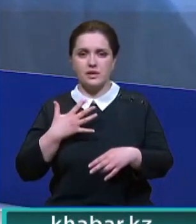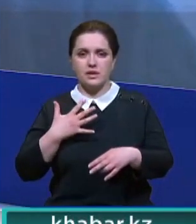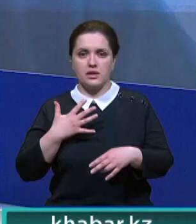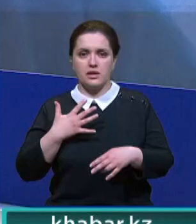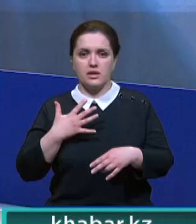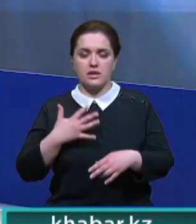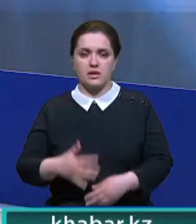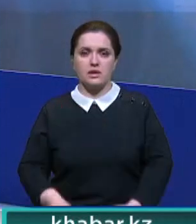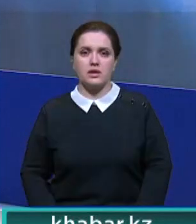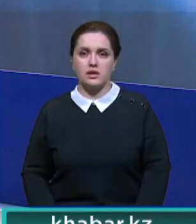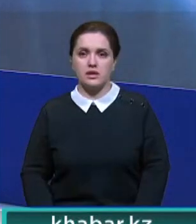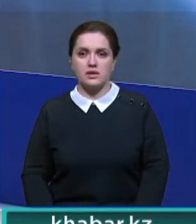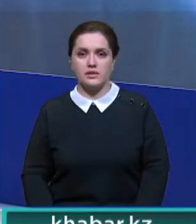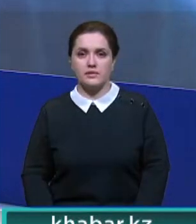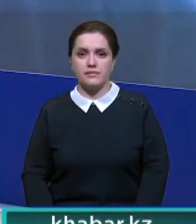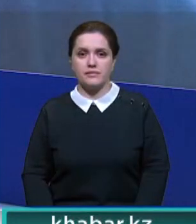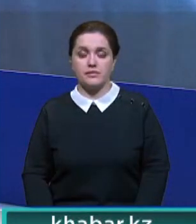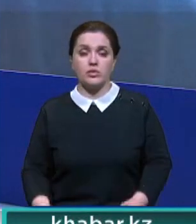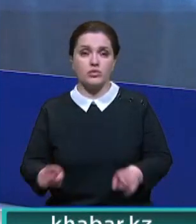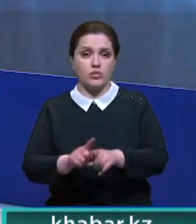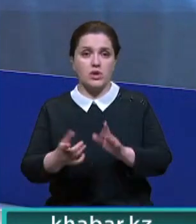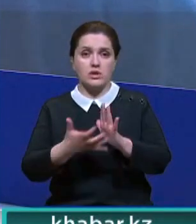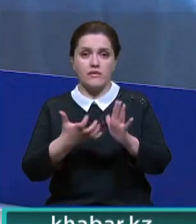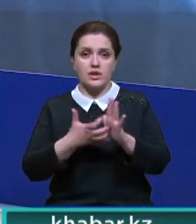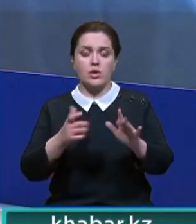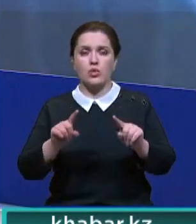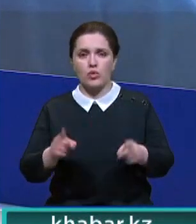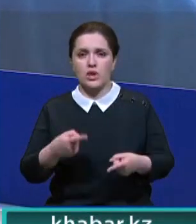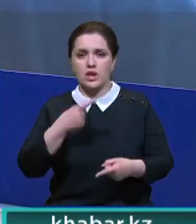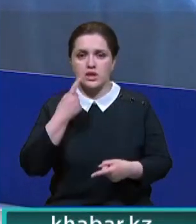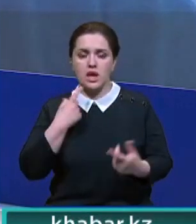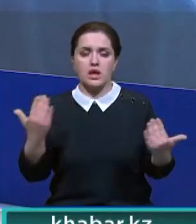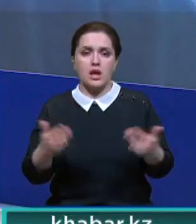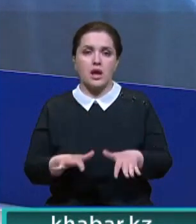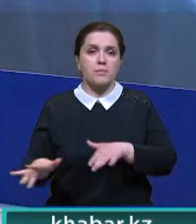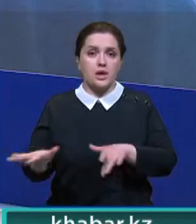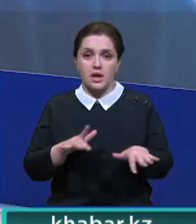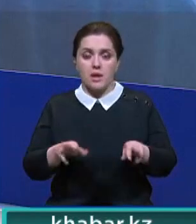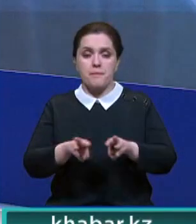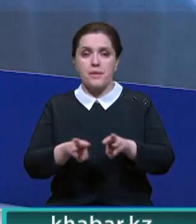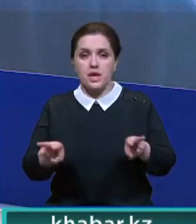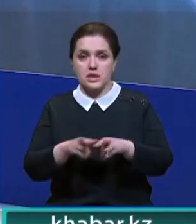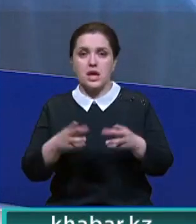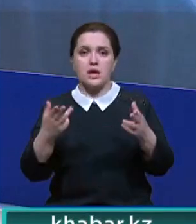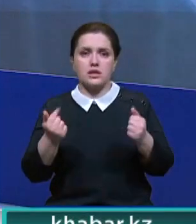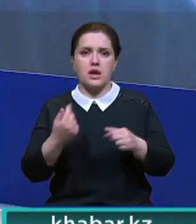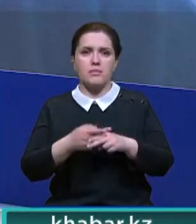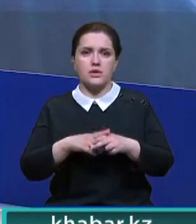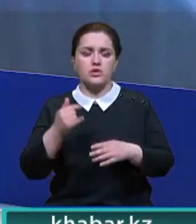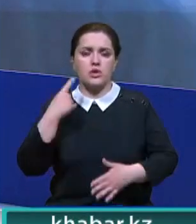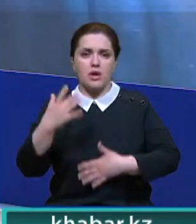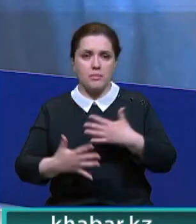Кислороды мы знаем, да, что сейчас тоже на исходе. И коротко, Камшат, скажите, какие меры правительство предпринимает? Понятно, что коллапс